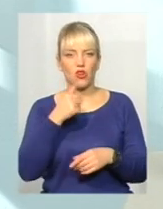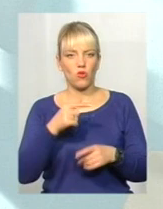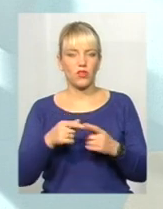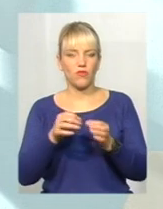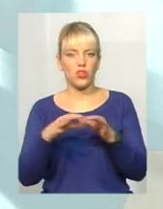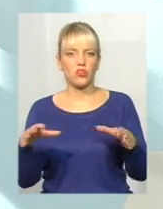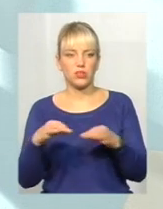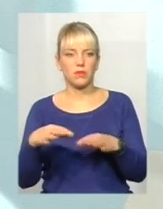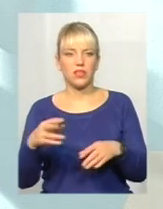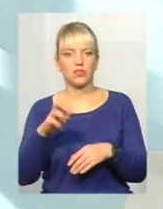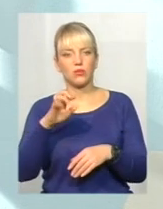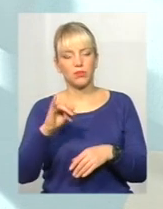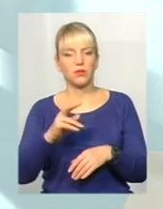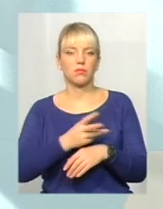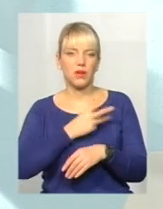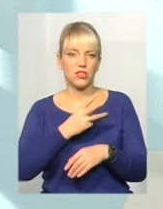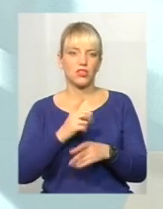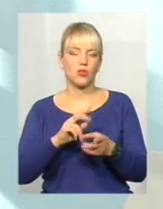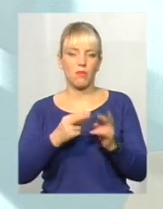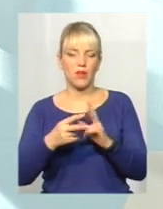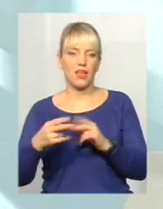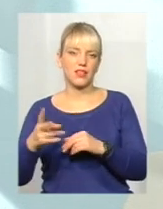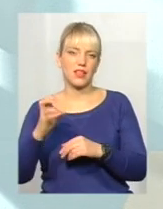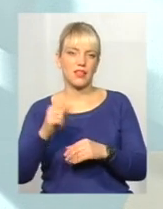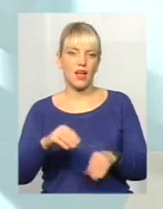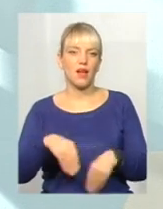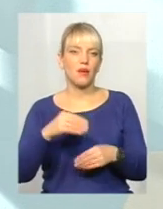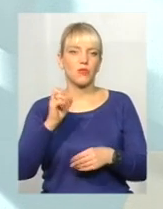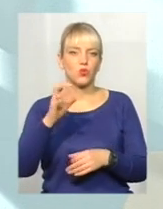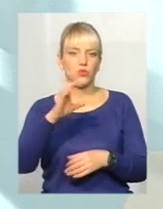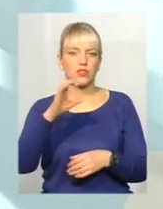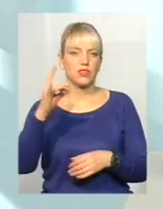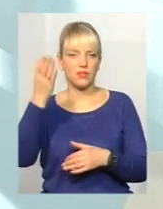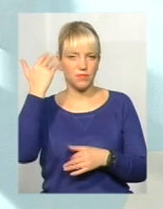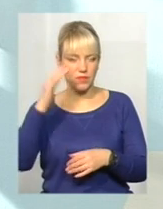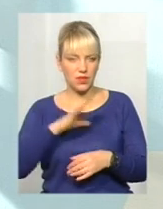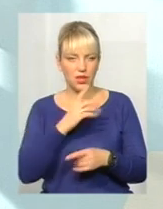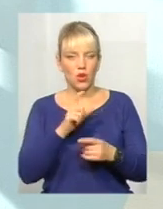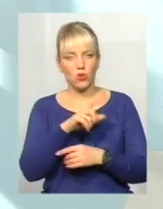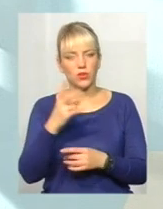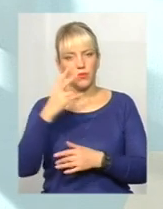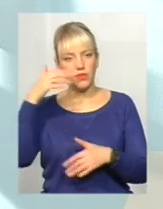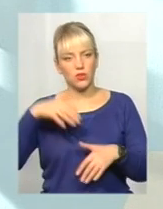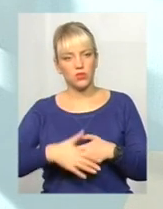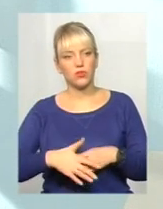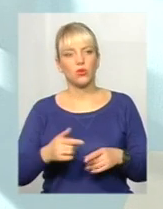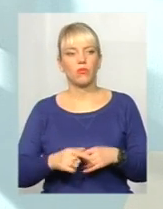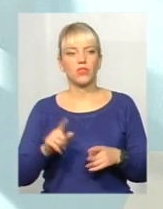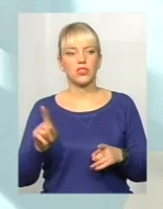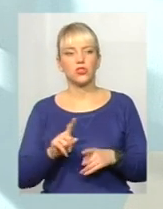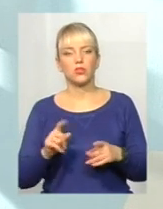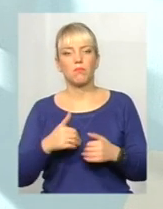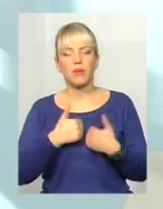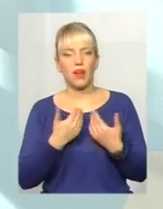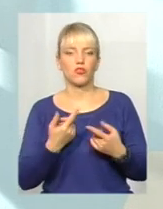То теж бажано трошки міняти їх на підгузки, як ми колись це робили. Тобто люди мають усвідомлювати, що... Прагнути до